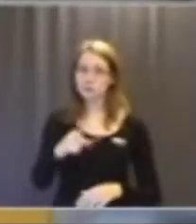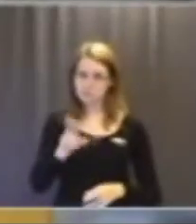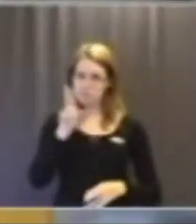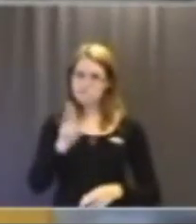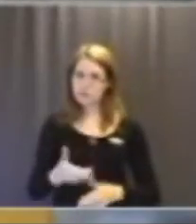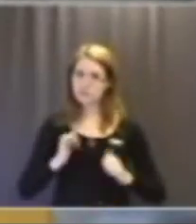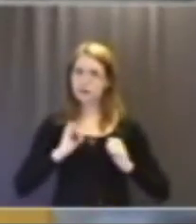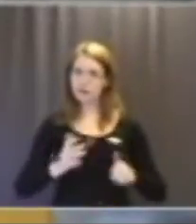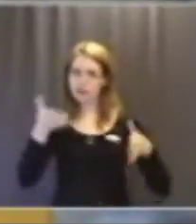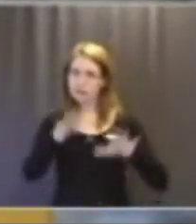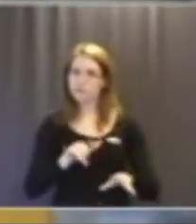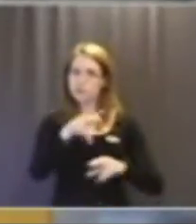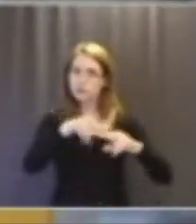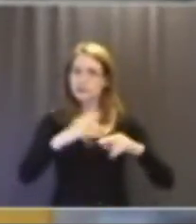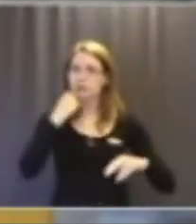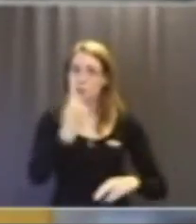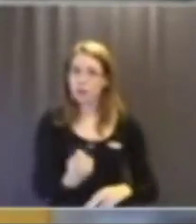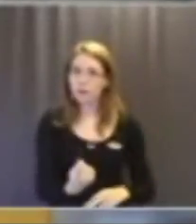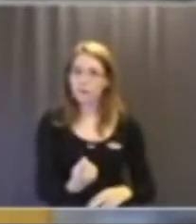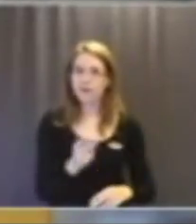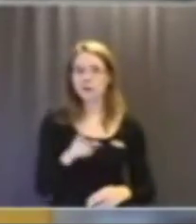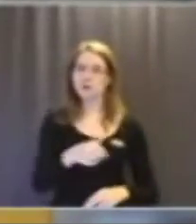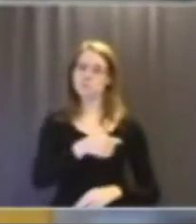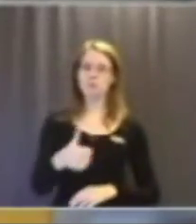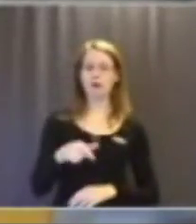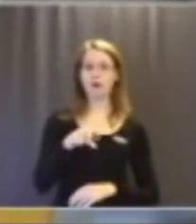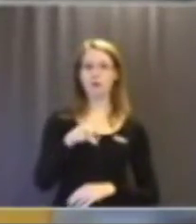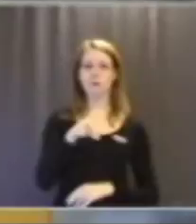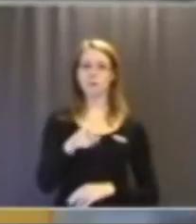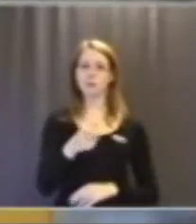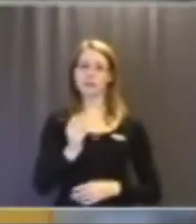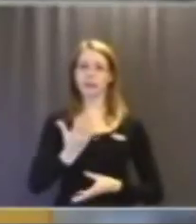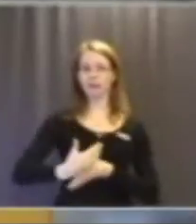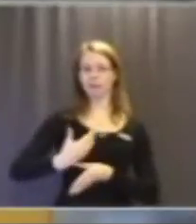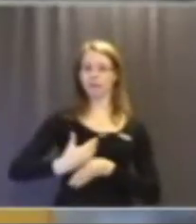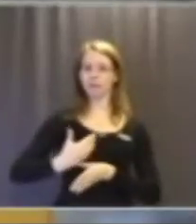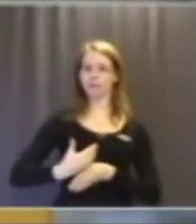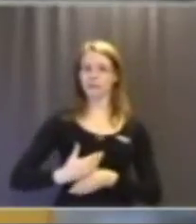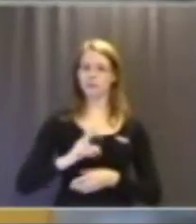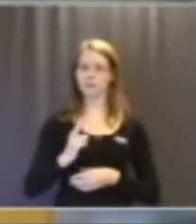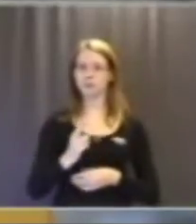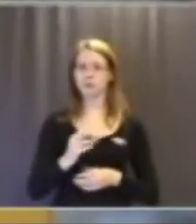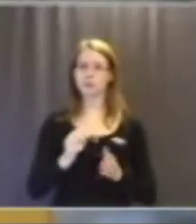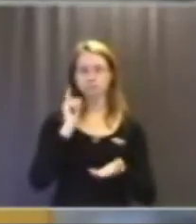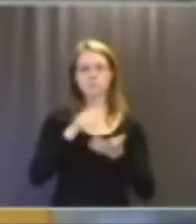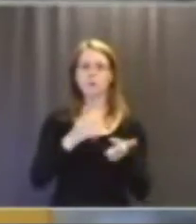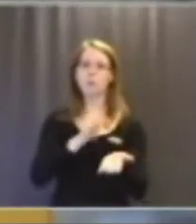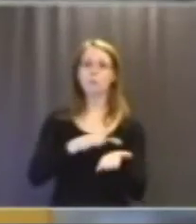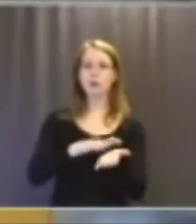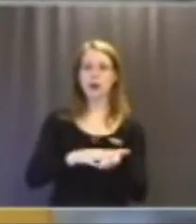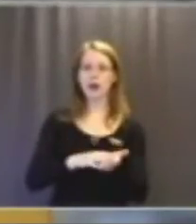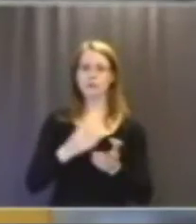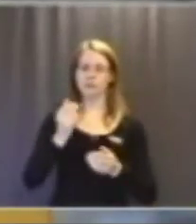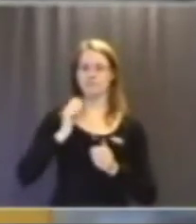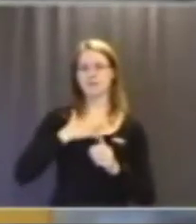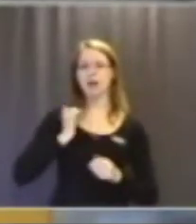beredd på att lägga ner flygplatsen imorgon eller är det bara så att det är ett litet spel för gallerierna för att vara populära att använda tio miljoner till